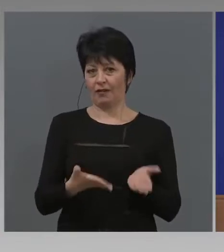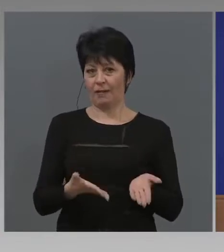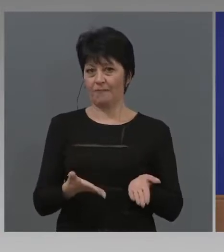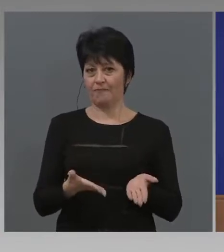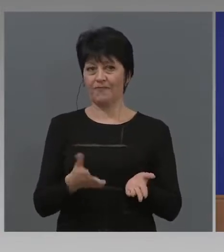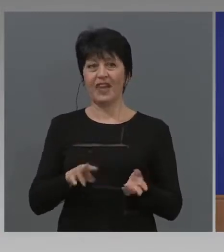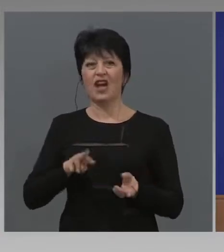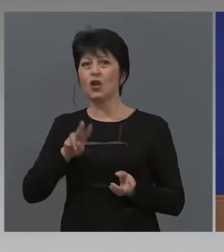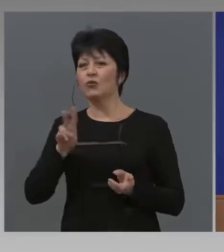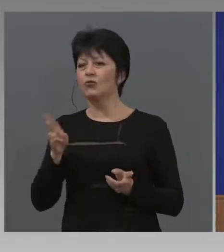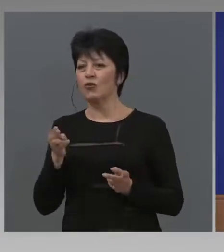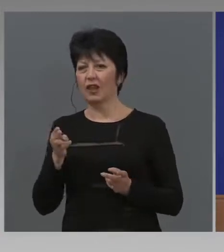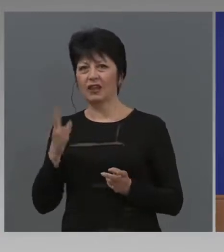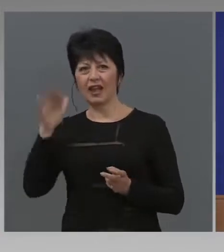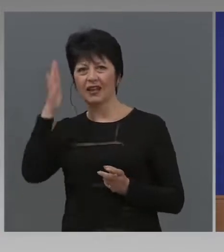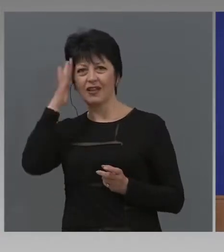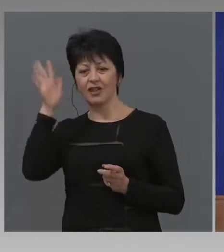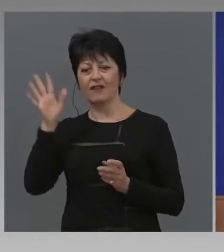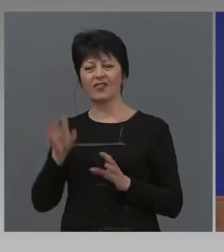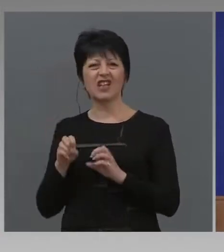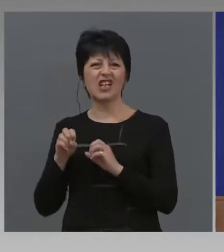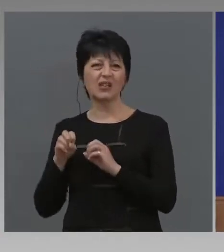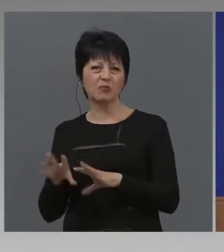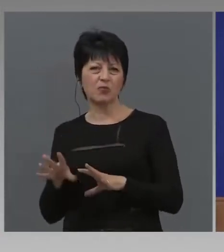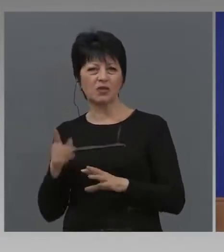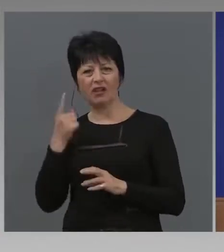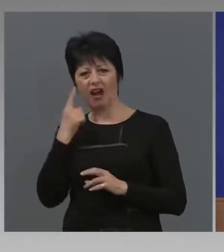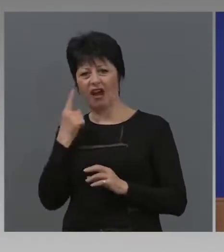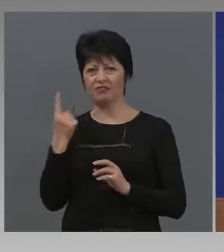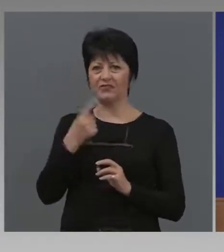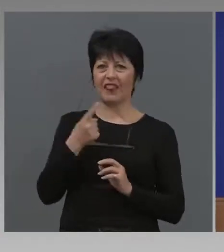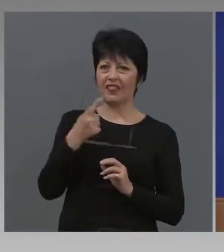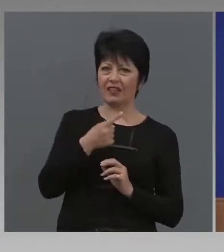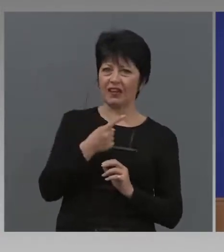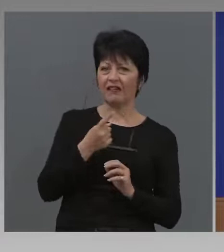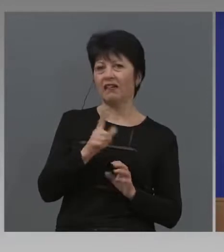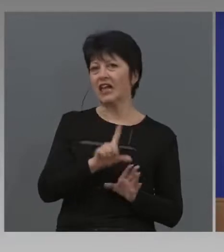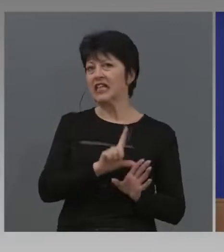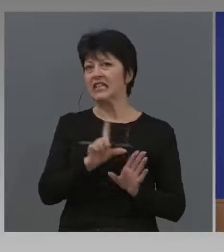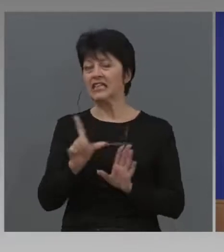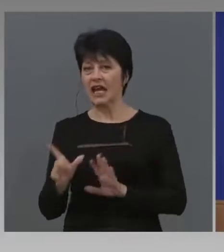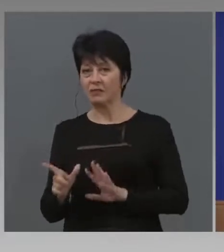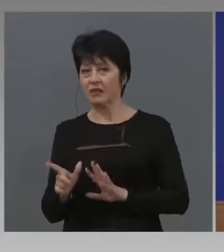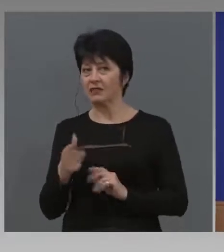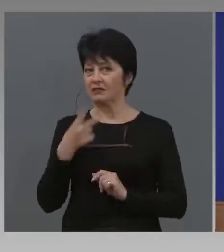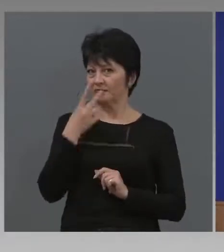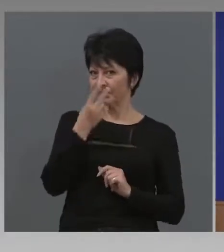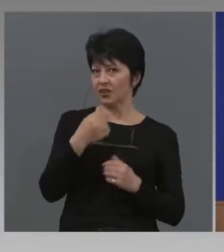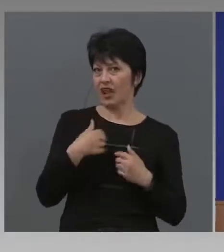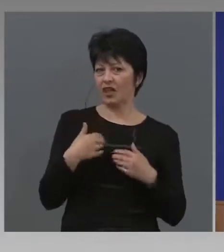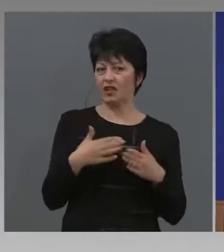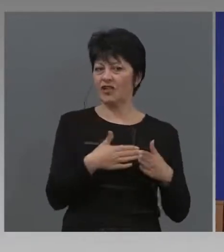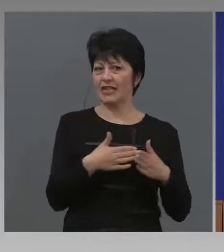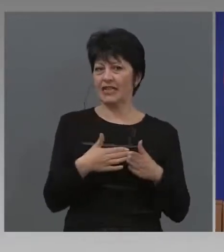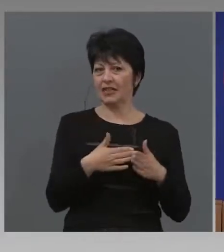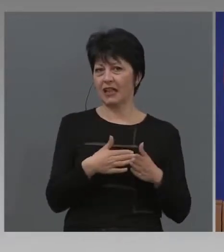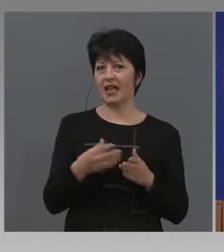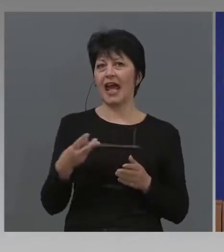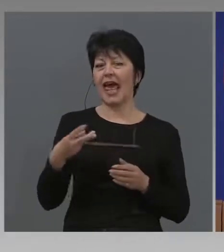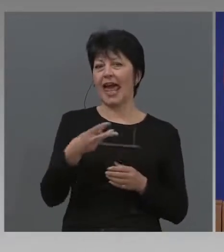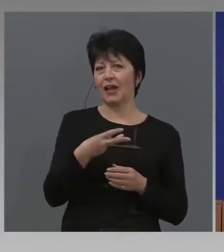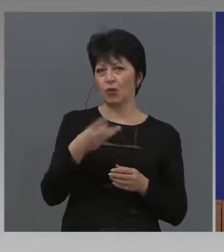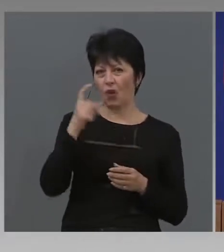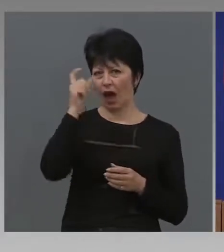Другите изпуснаха няколкото дни или седмици. Нища нашите съседи, президента Ердоган,